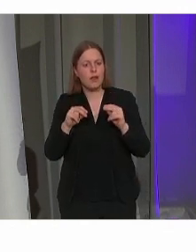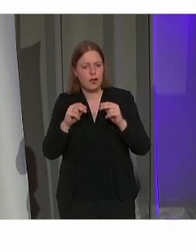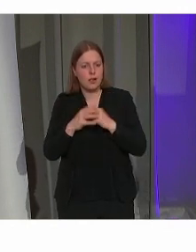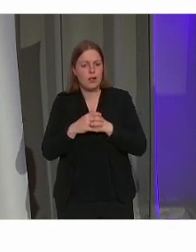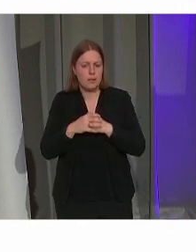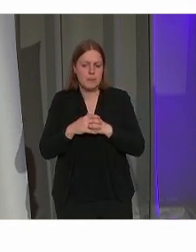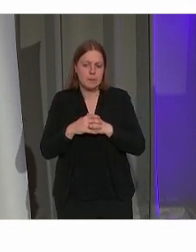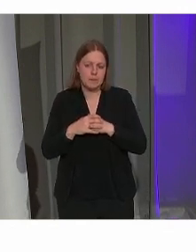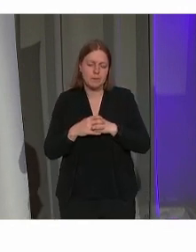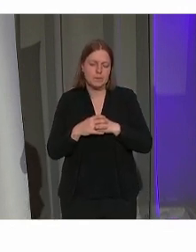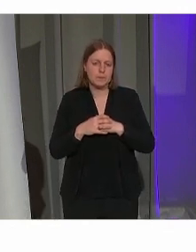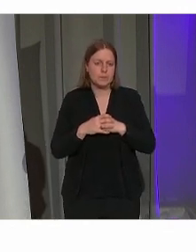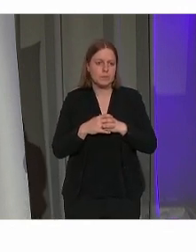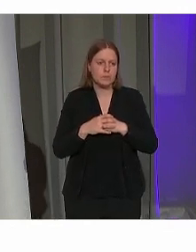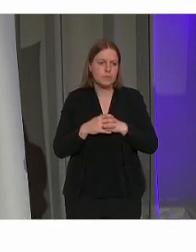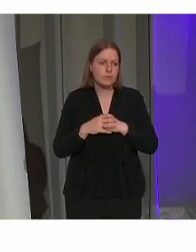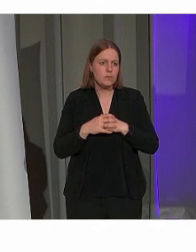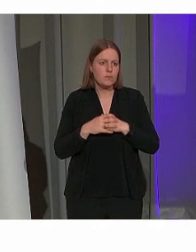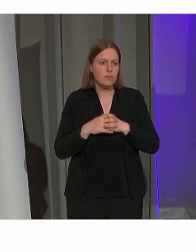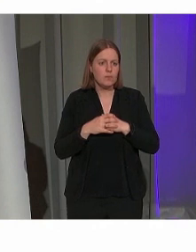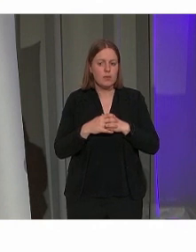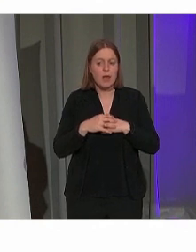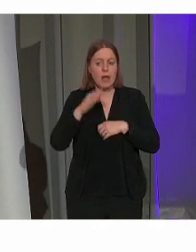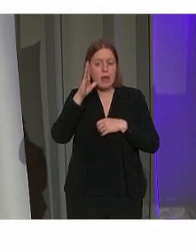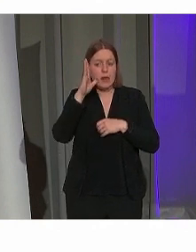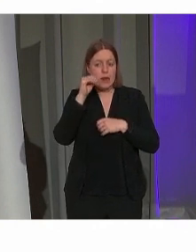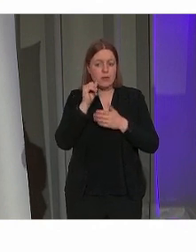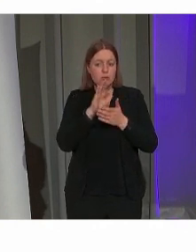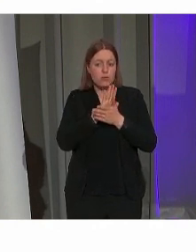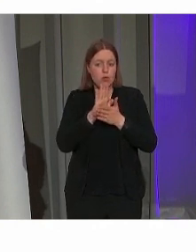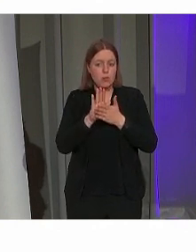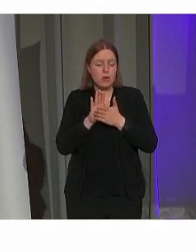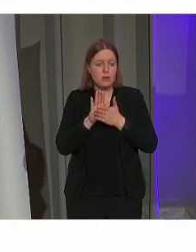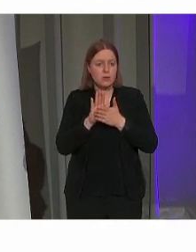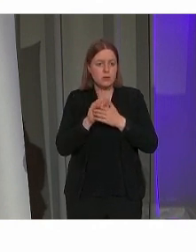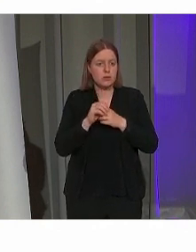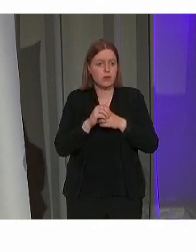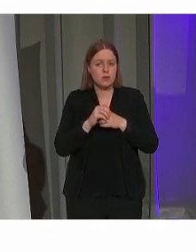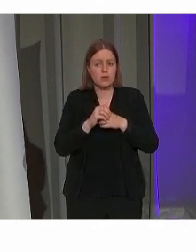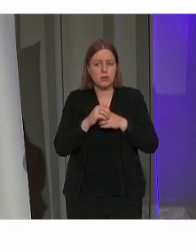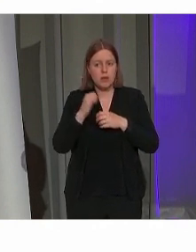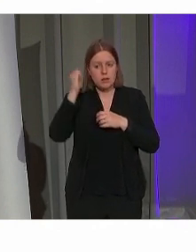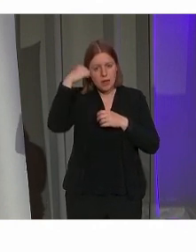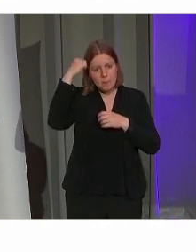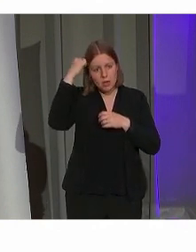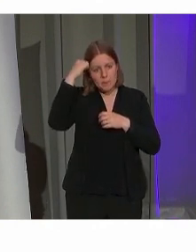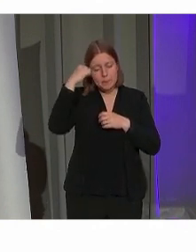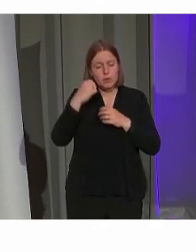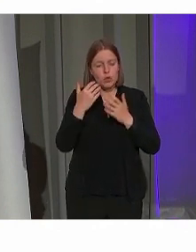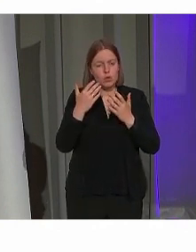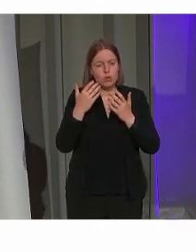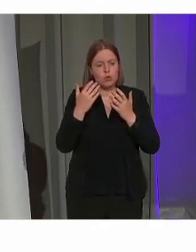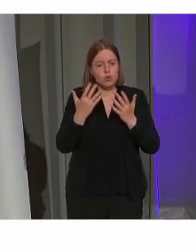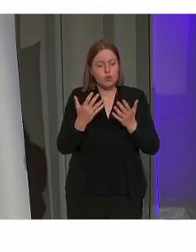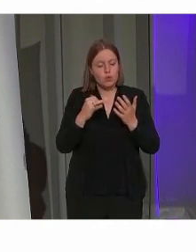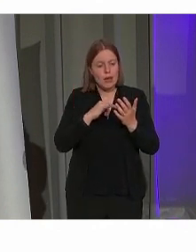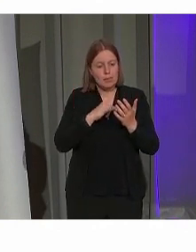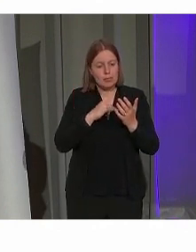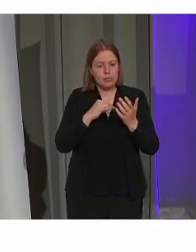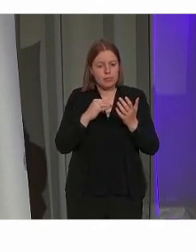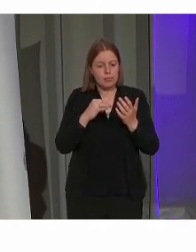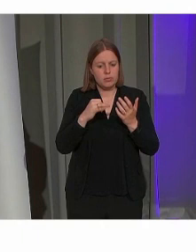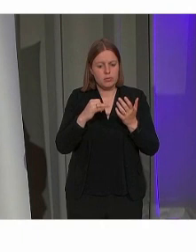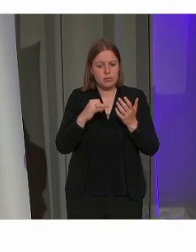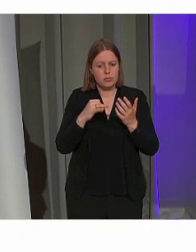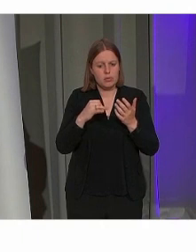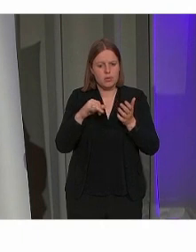mogelijk te maken. En dan een laatste rakereftjes nog een bijgezet. hebben zij in Dammen momenteel ook met een expo begonnen. Dat was een locatie die